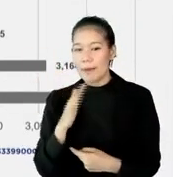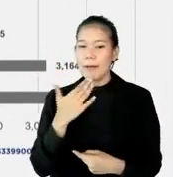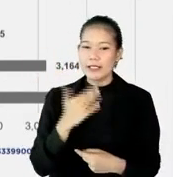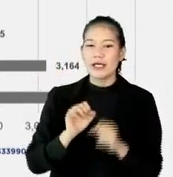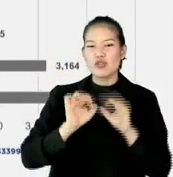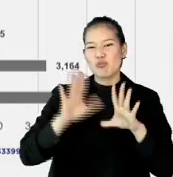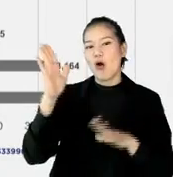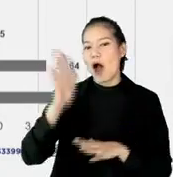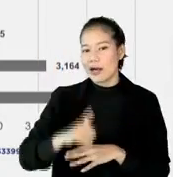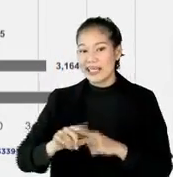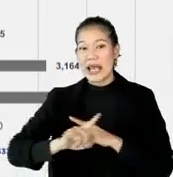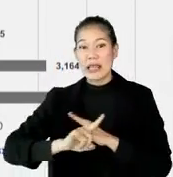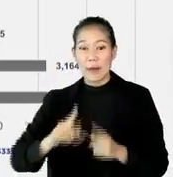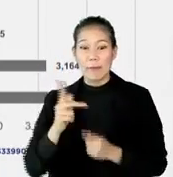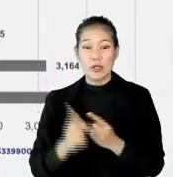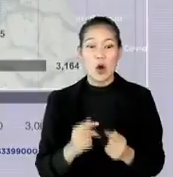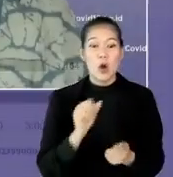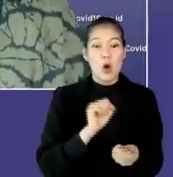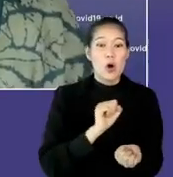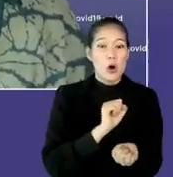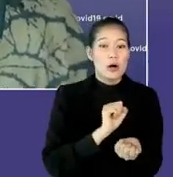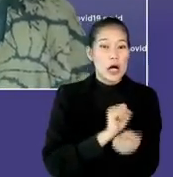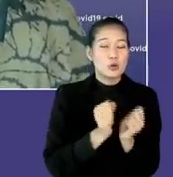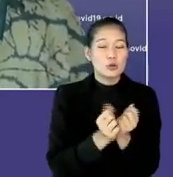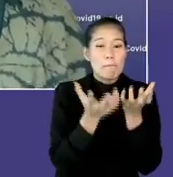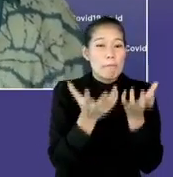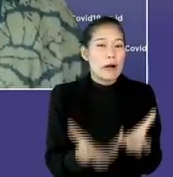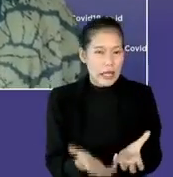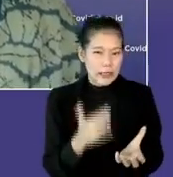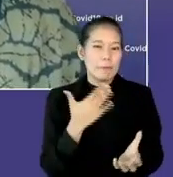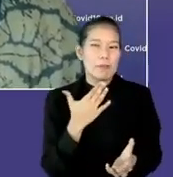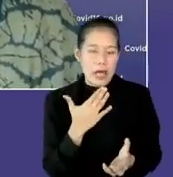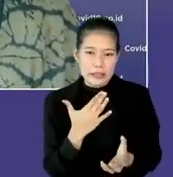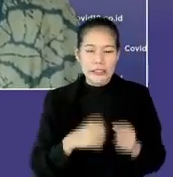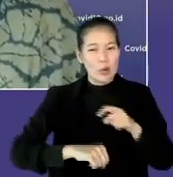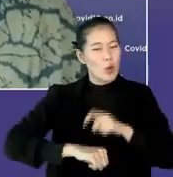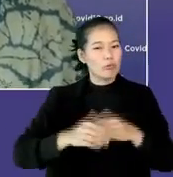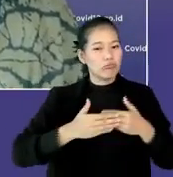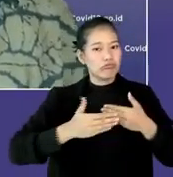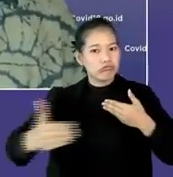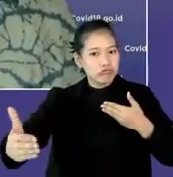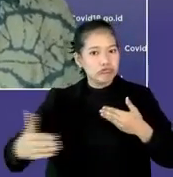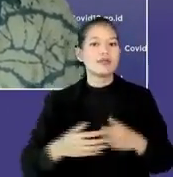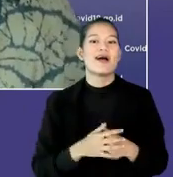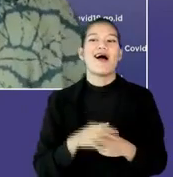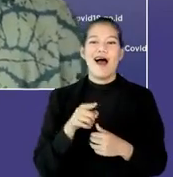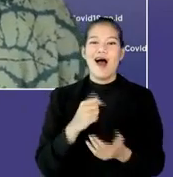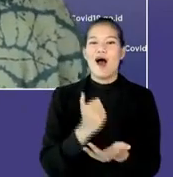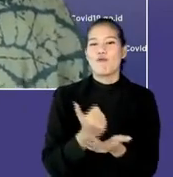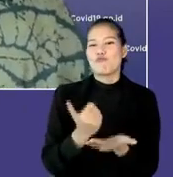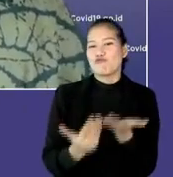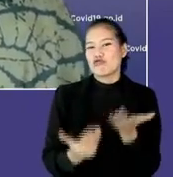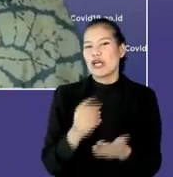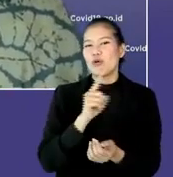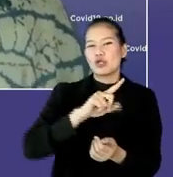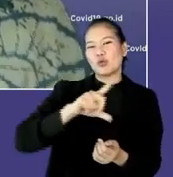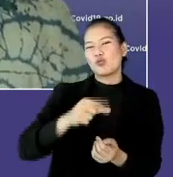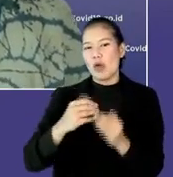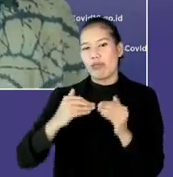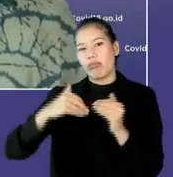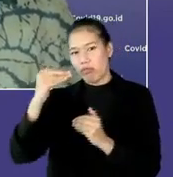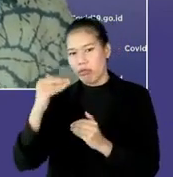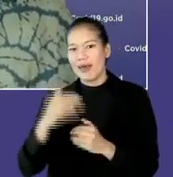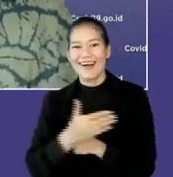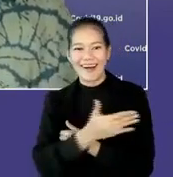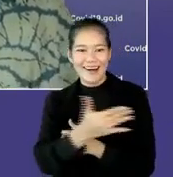14 hari. Tapi kalau bicara kasus berat sampai ke arah kematian biasanya agak prolong tuh agak panjang nih. Jadi kita bisa ada waktu sebulan, sebulan lebih. Jadi